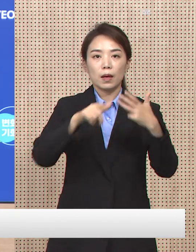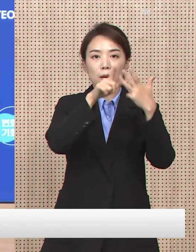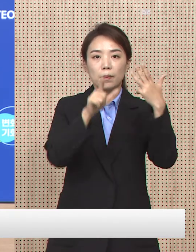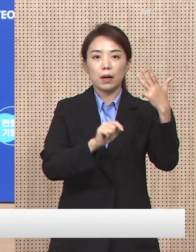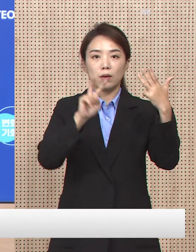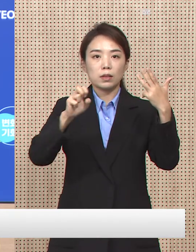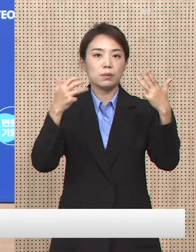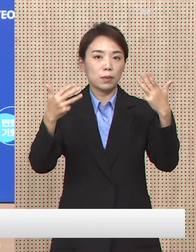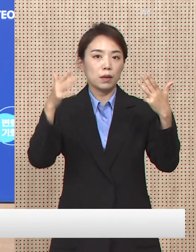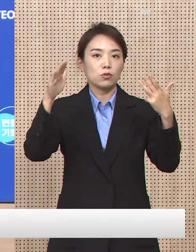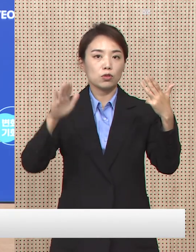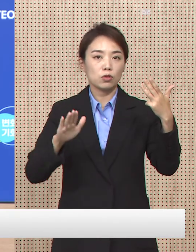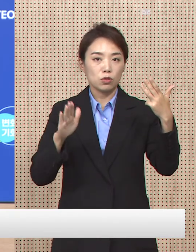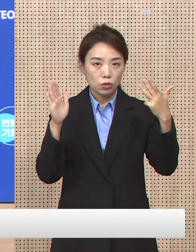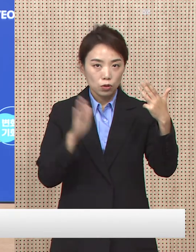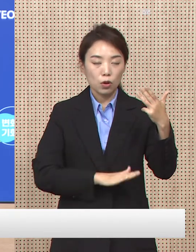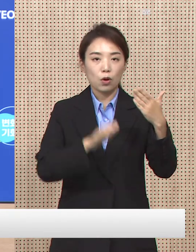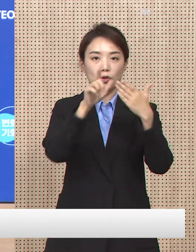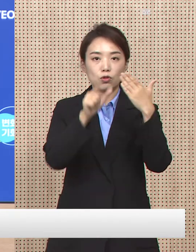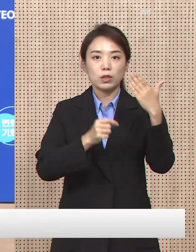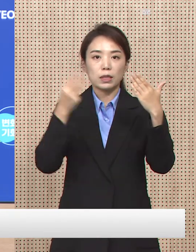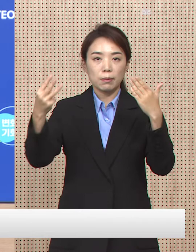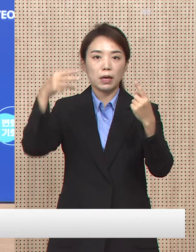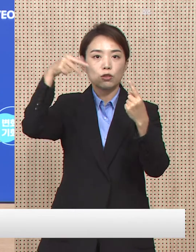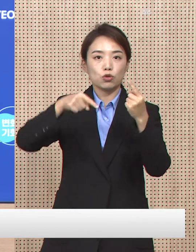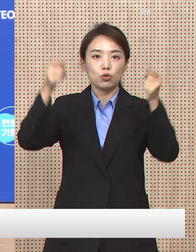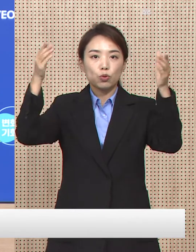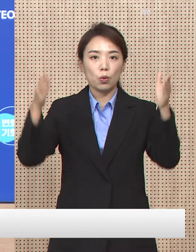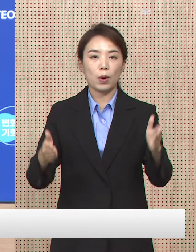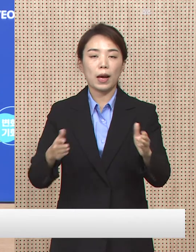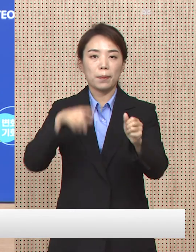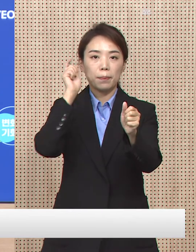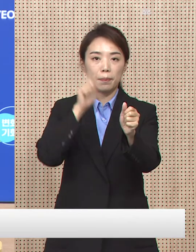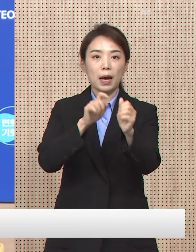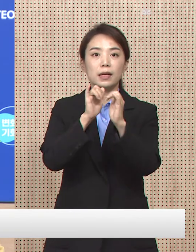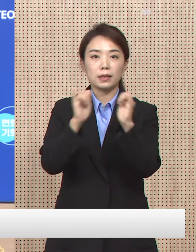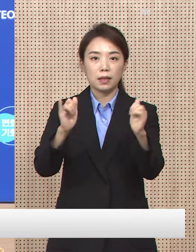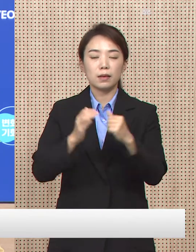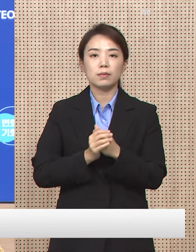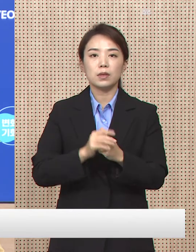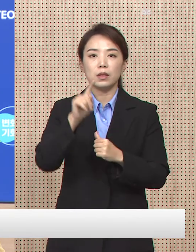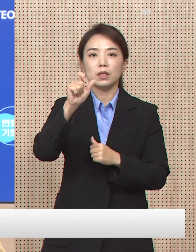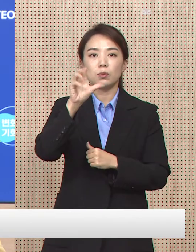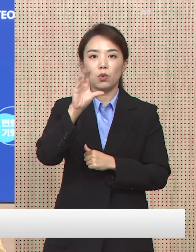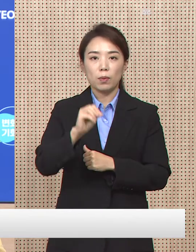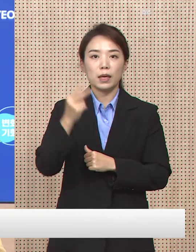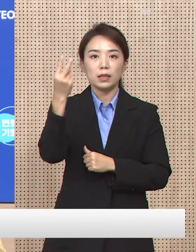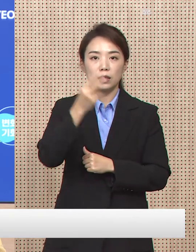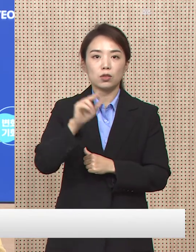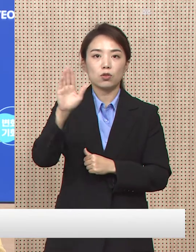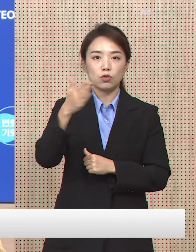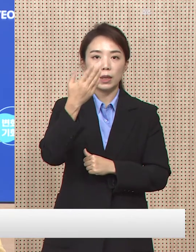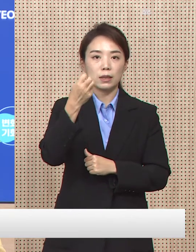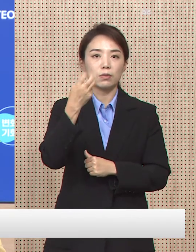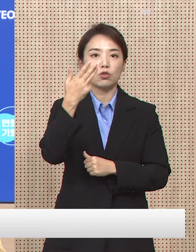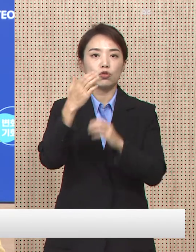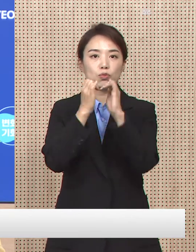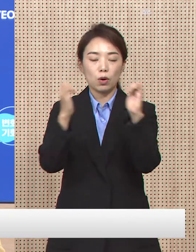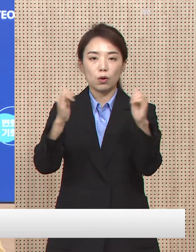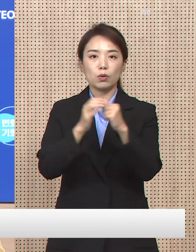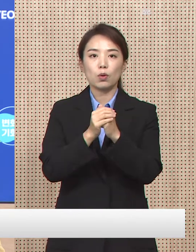28일부터 9월 3일까지 한 주간 발생한 도내 확진자 수는 15만 2,939명으로